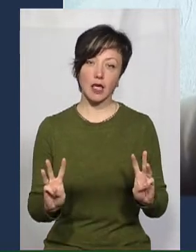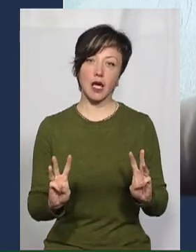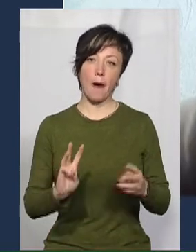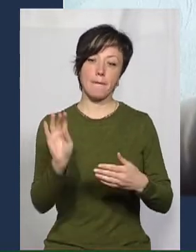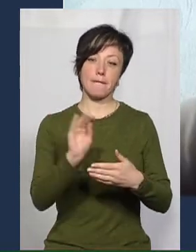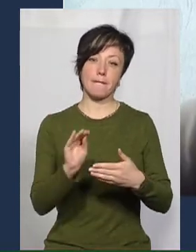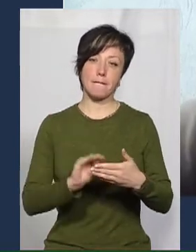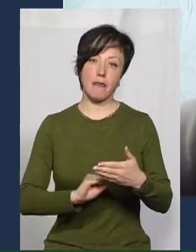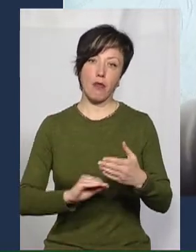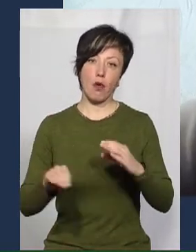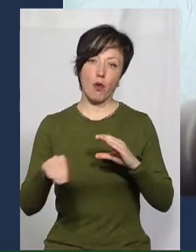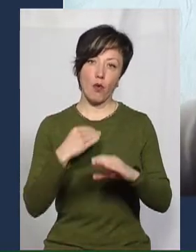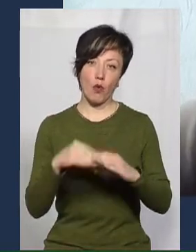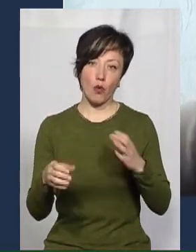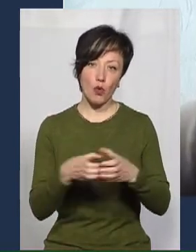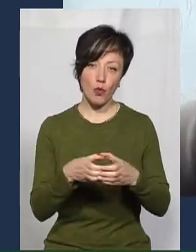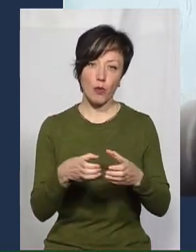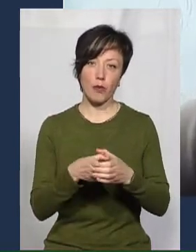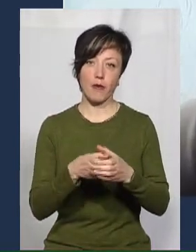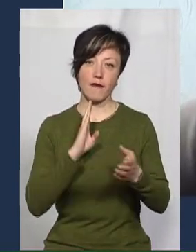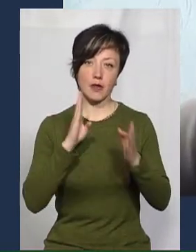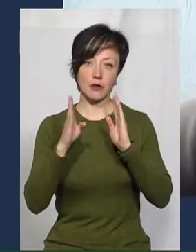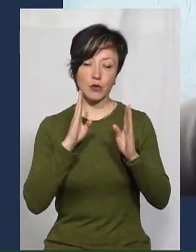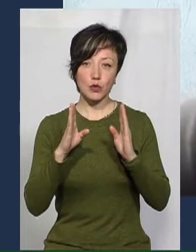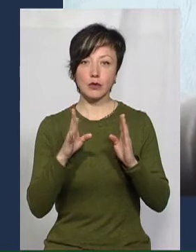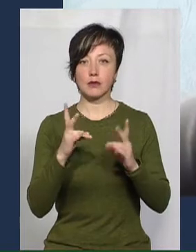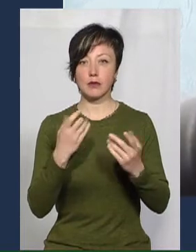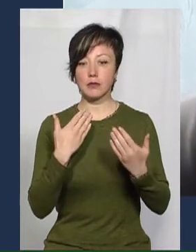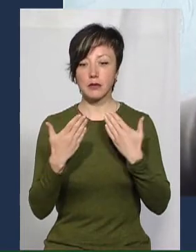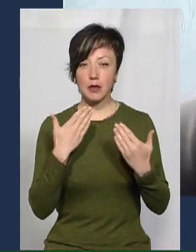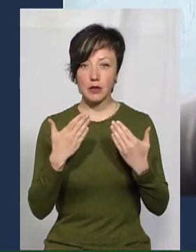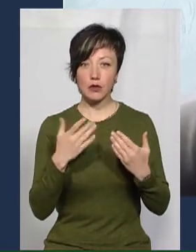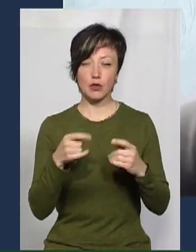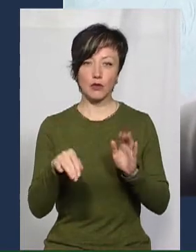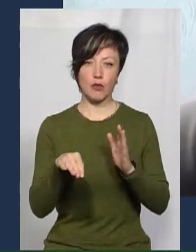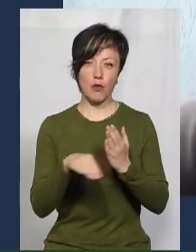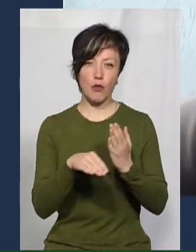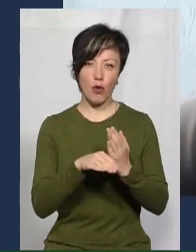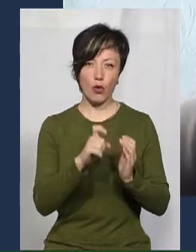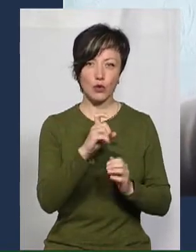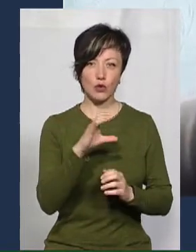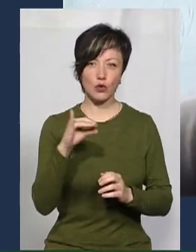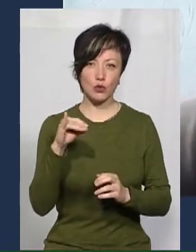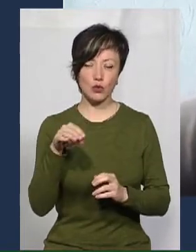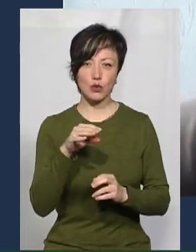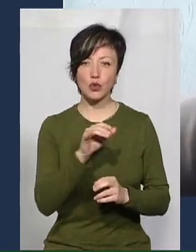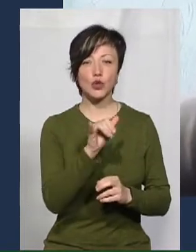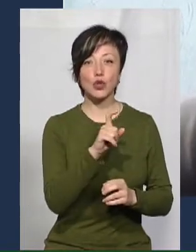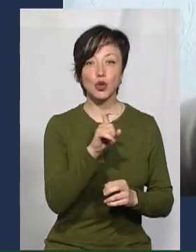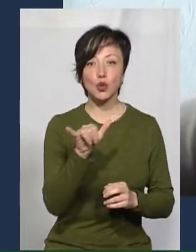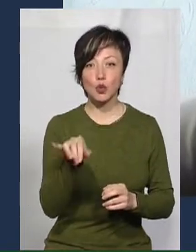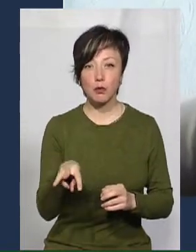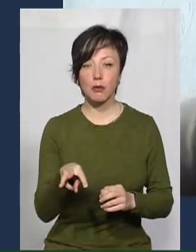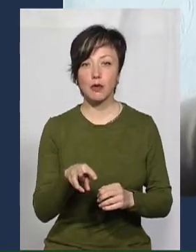Фейсбуці для спілкування, щоб проводити час в онлайн-режимі, тобто за допомогою програм Zoom, Viber, деколи,